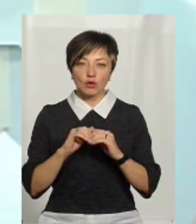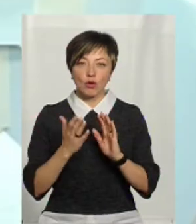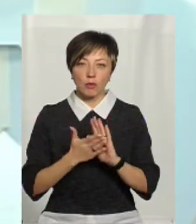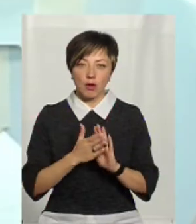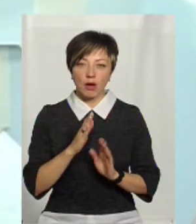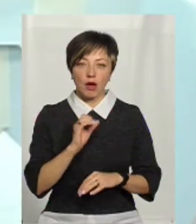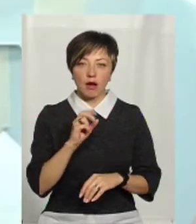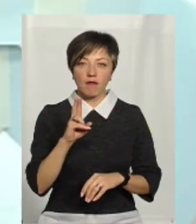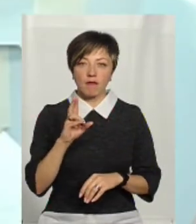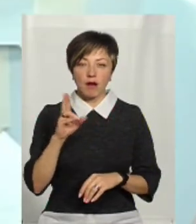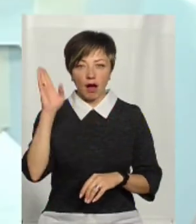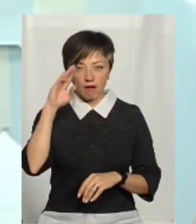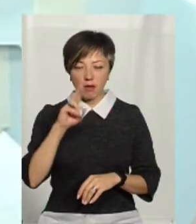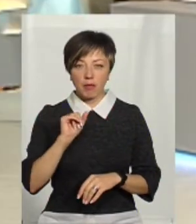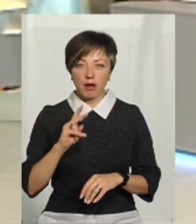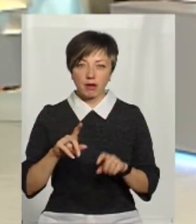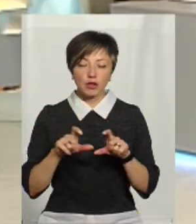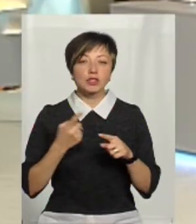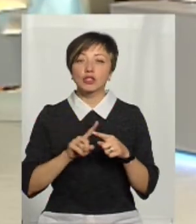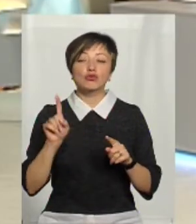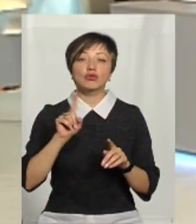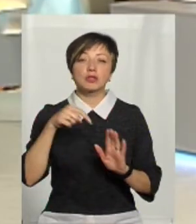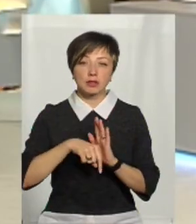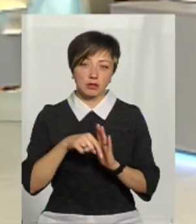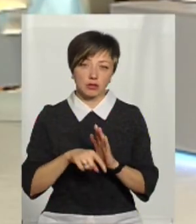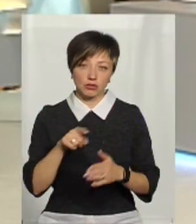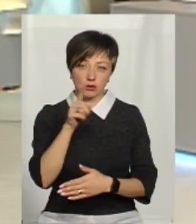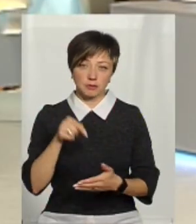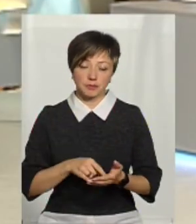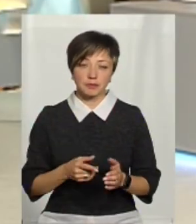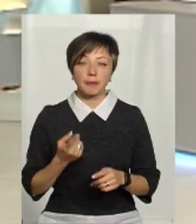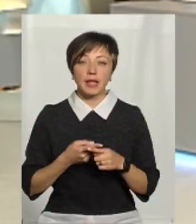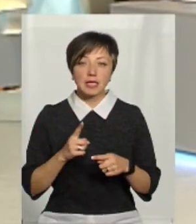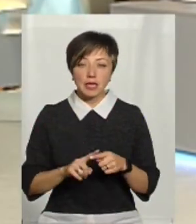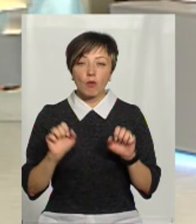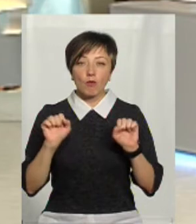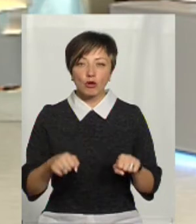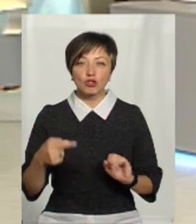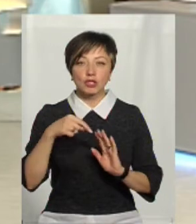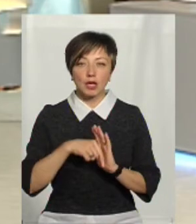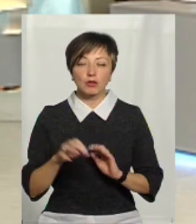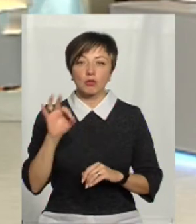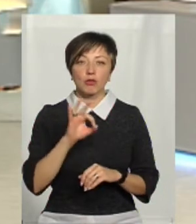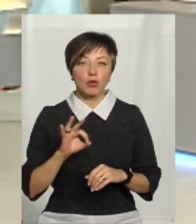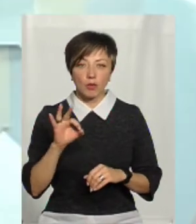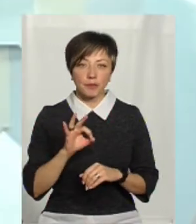комплексу Аквапарк Сьомекен. Про що це говорить? Це може говорити про